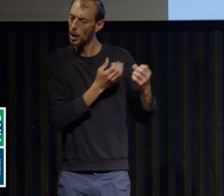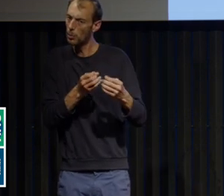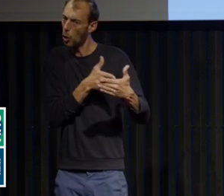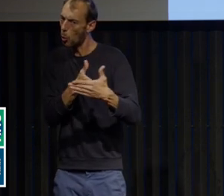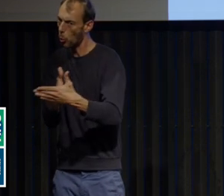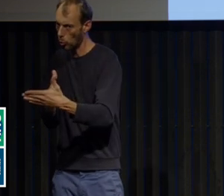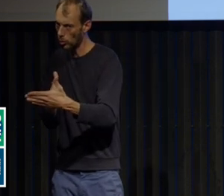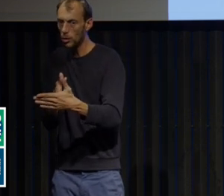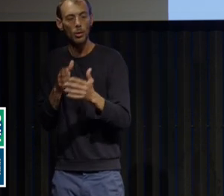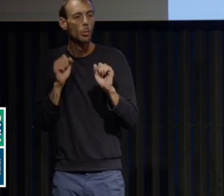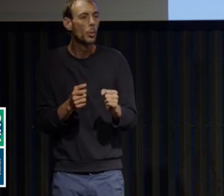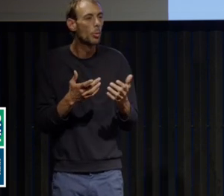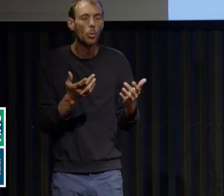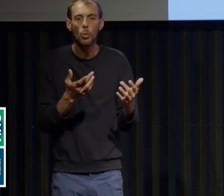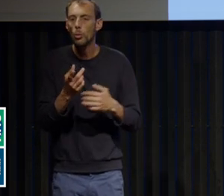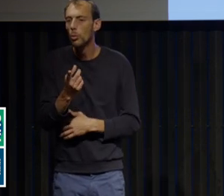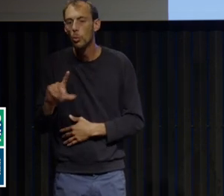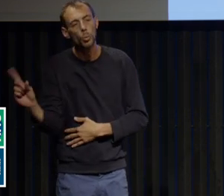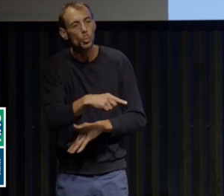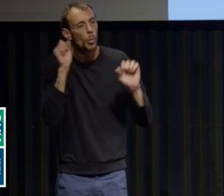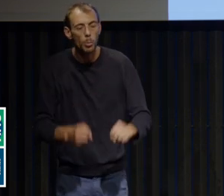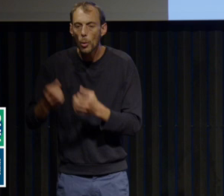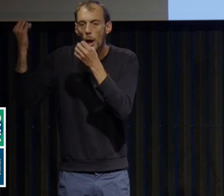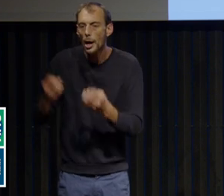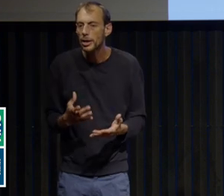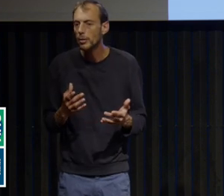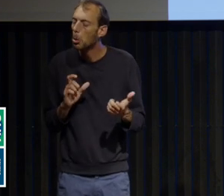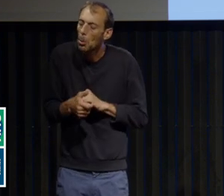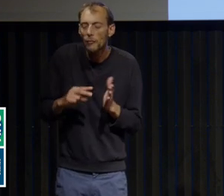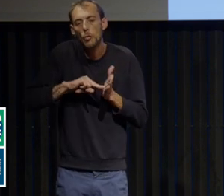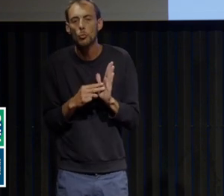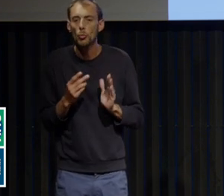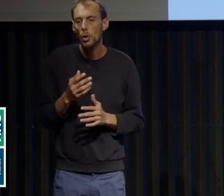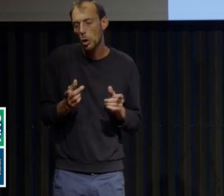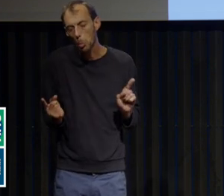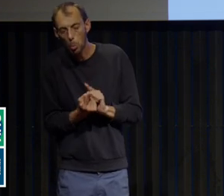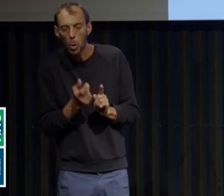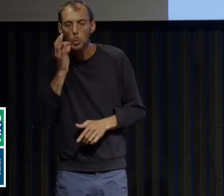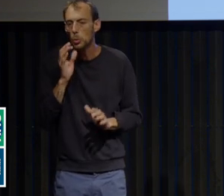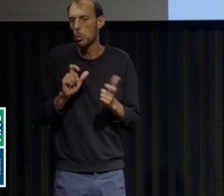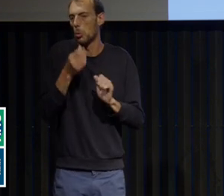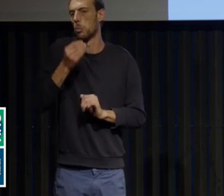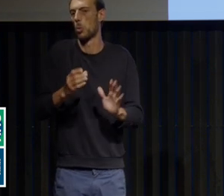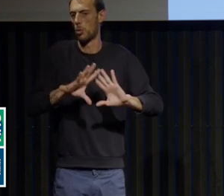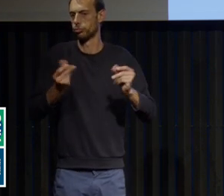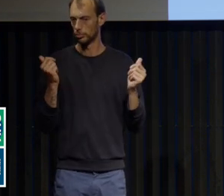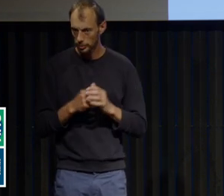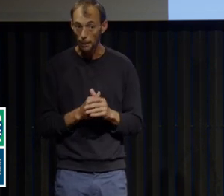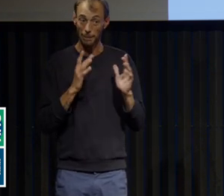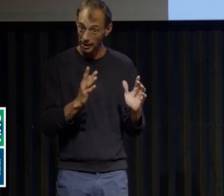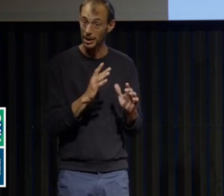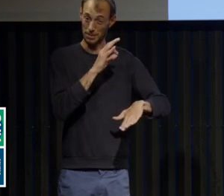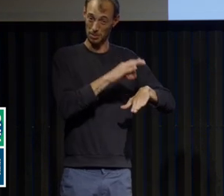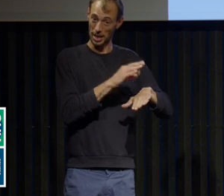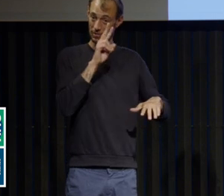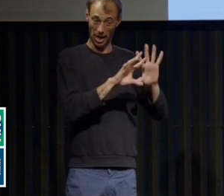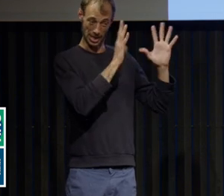'accord, OK, ça arrive à tout le monde. Mais, le problème avec les troubles dans alimentaires, c'est que, quand ça commence, ça devient incontrôlable.